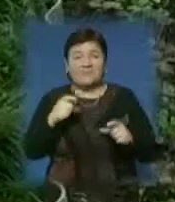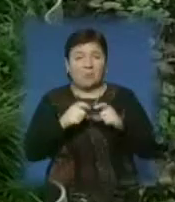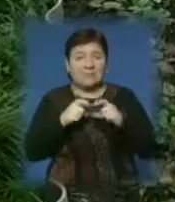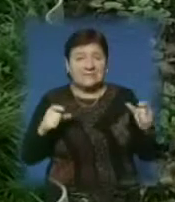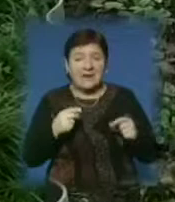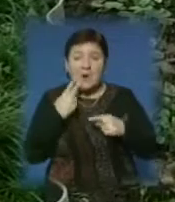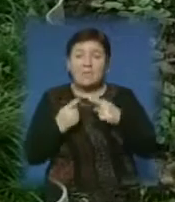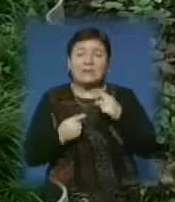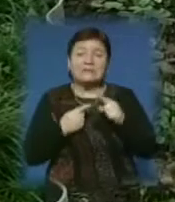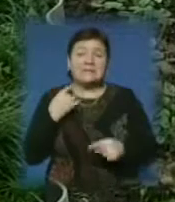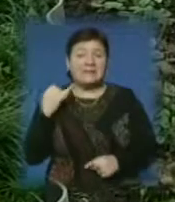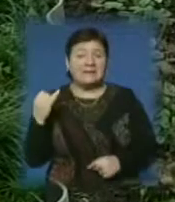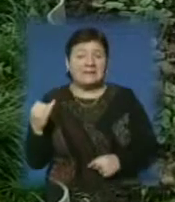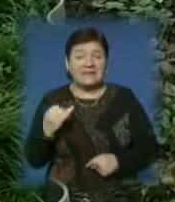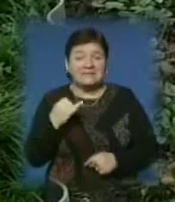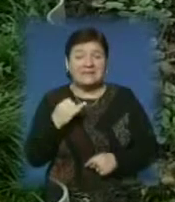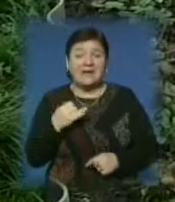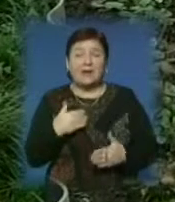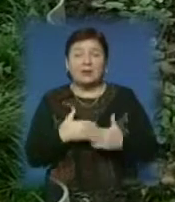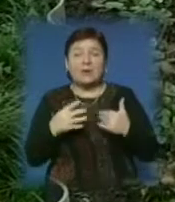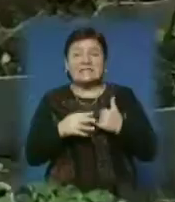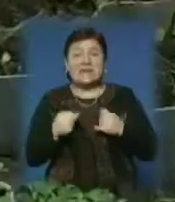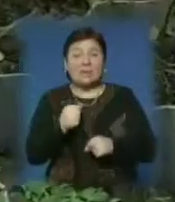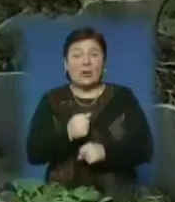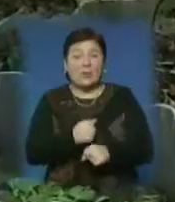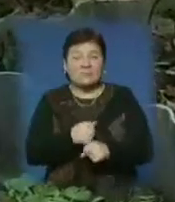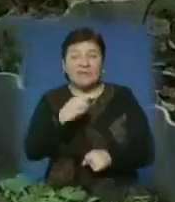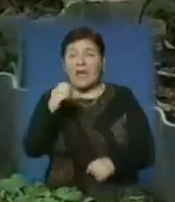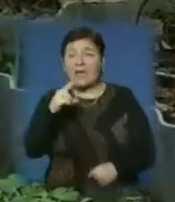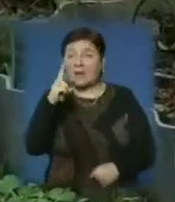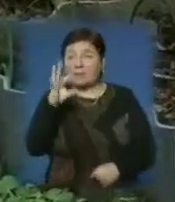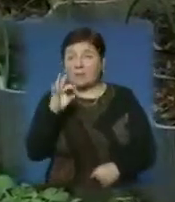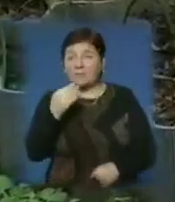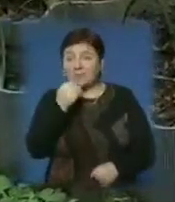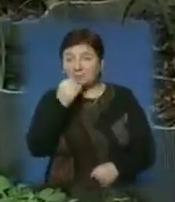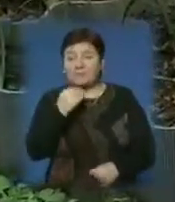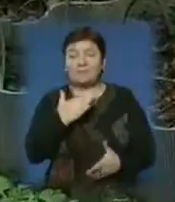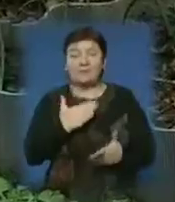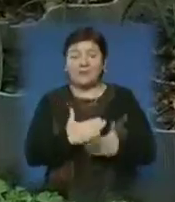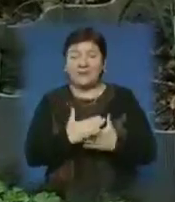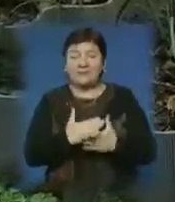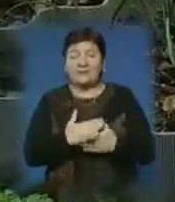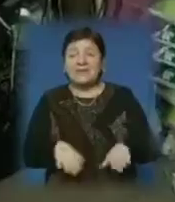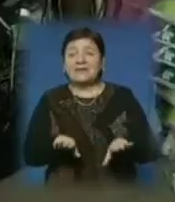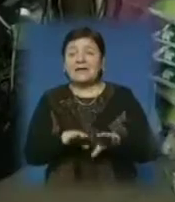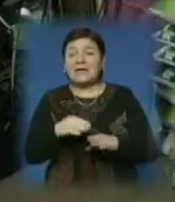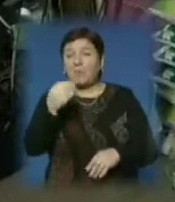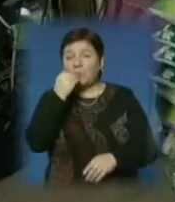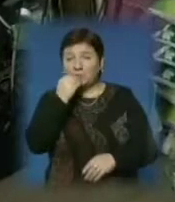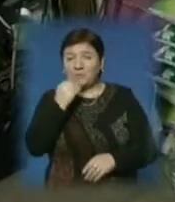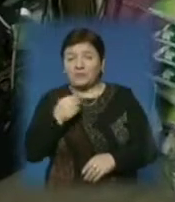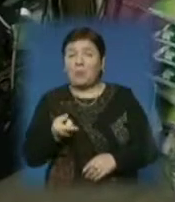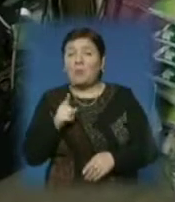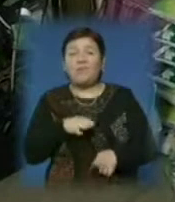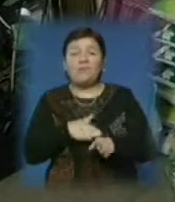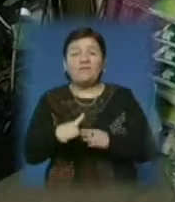потенційний інтерес до органічного землеробства, а саме екопродуктів, у краян є. Принцип органічної продукції полягає у